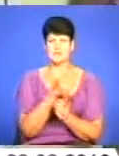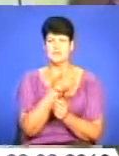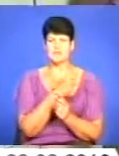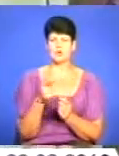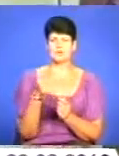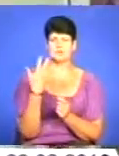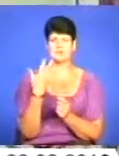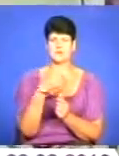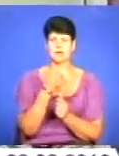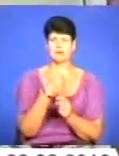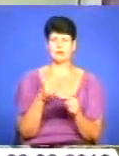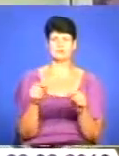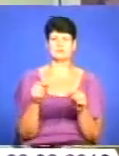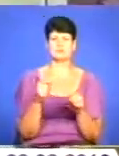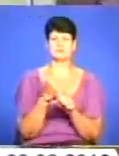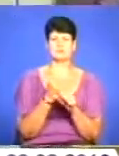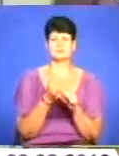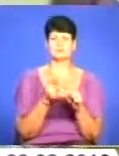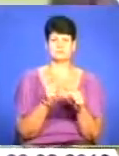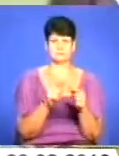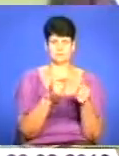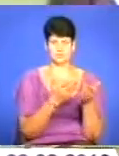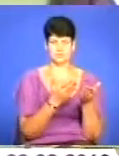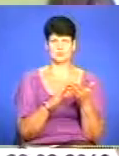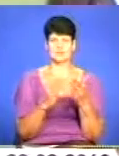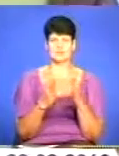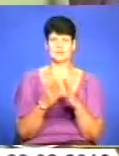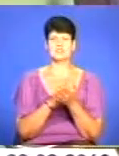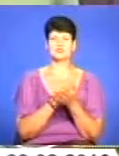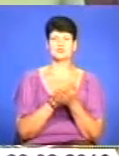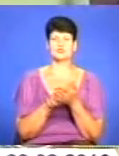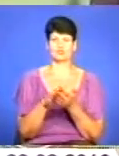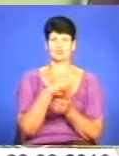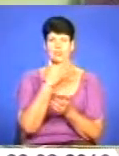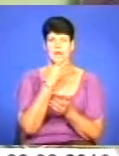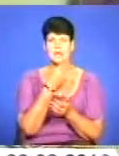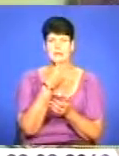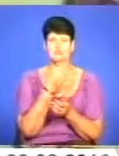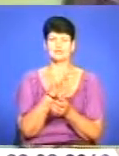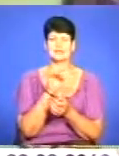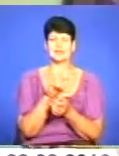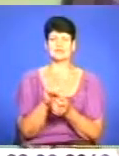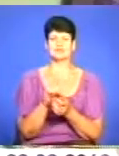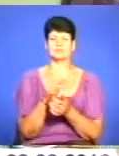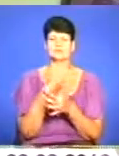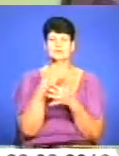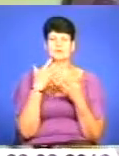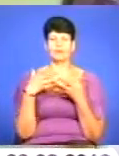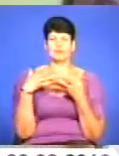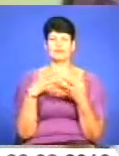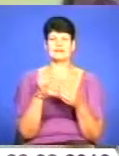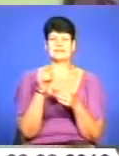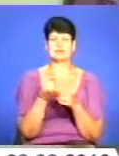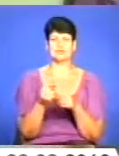років ми створили оцю ситуацію, яку ви бачите зараз, чистоту, красу. Те, що немаловажно впливає на те, що хворий